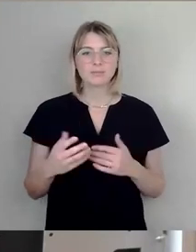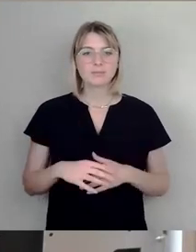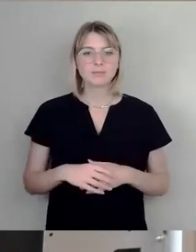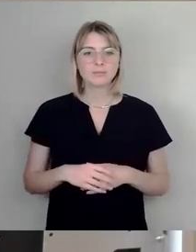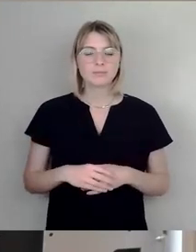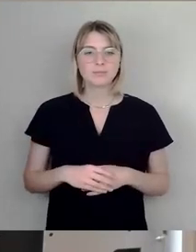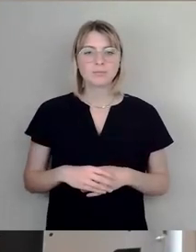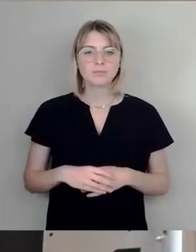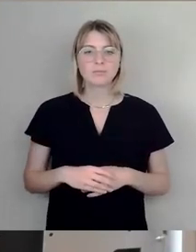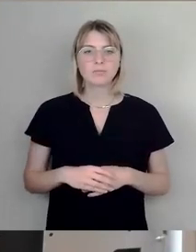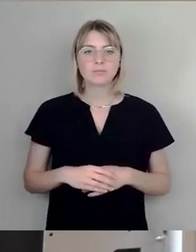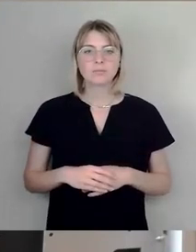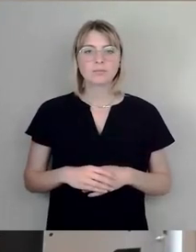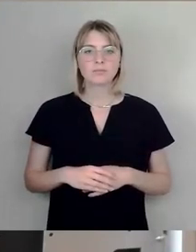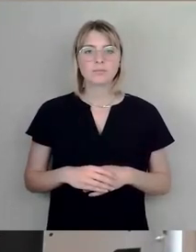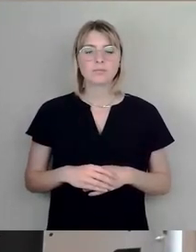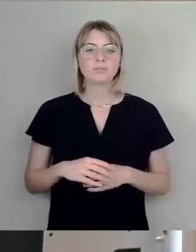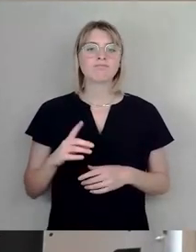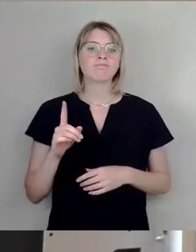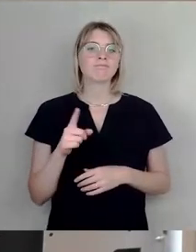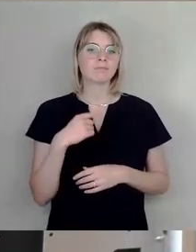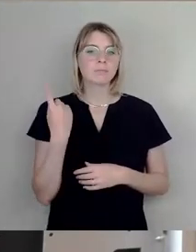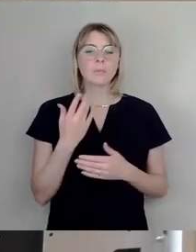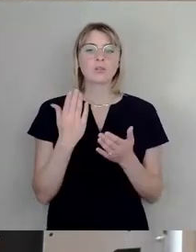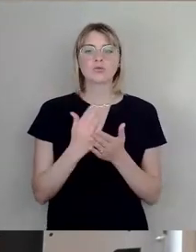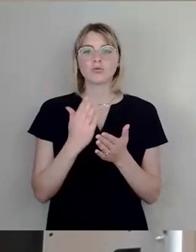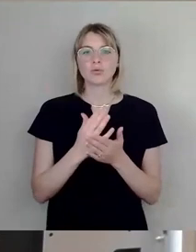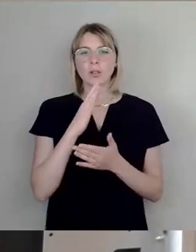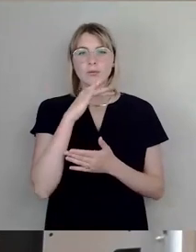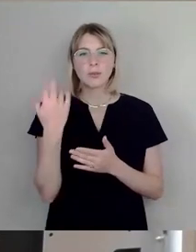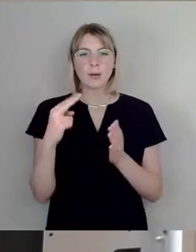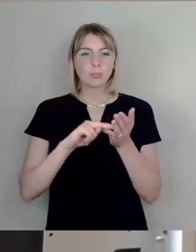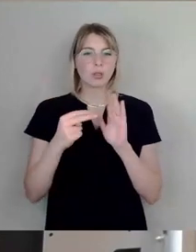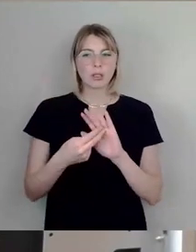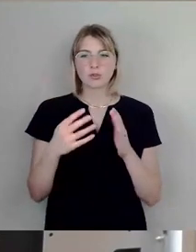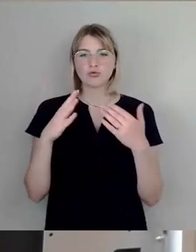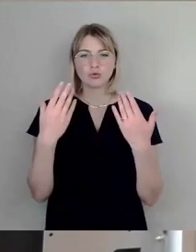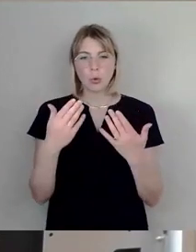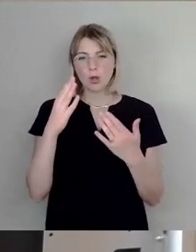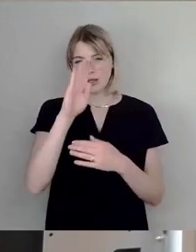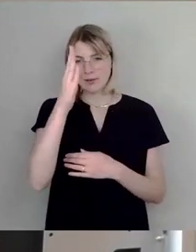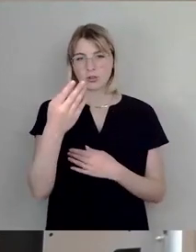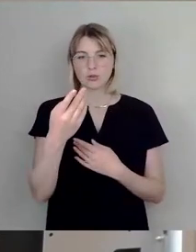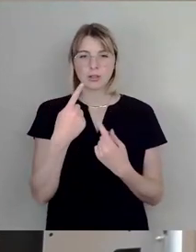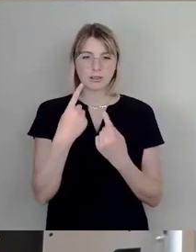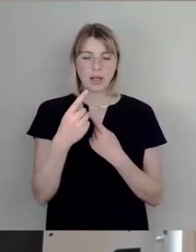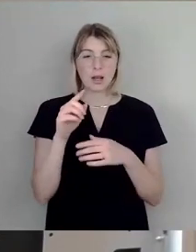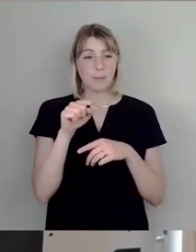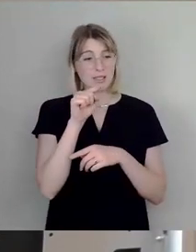schon mal viele politische Dummheiten geredet. Wenn wir das zum Maßstab machen, ich weiß nicht. Die Dresdner Gesellschaft